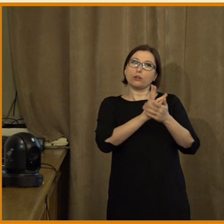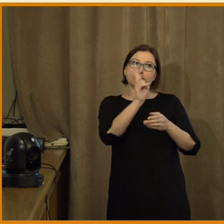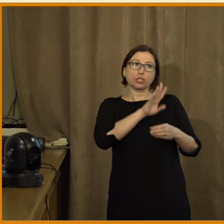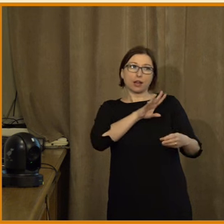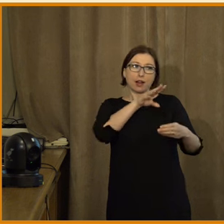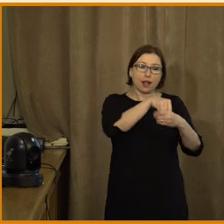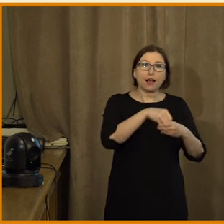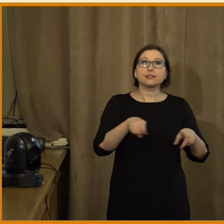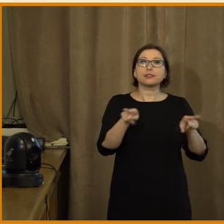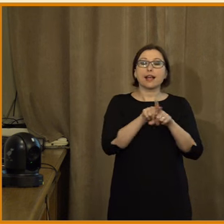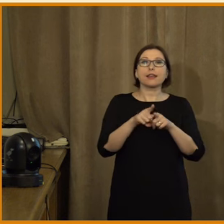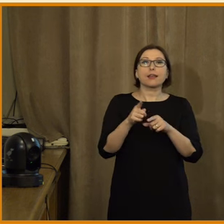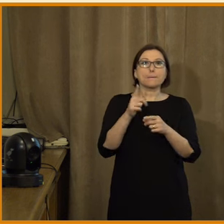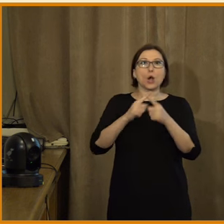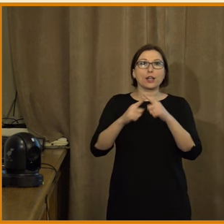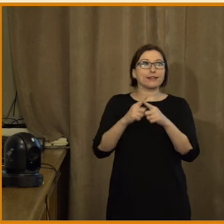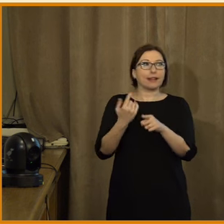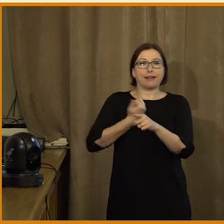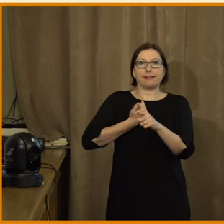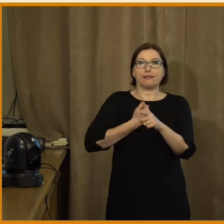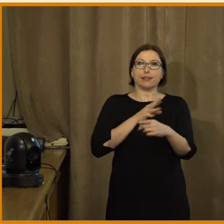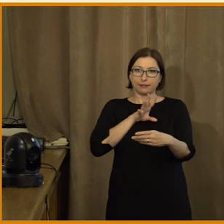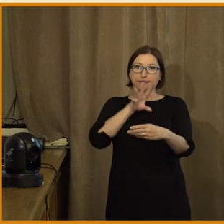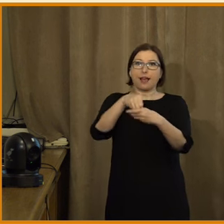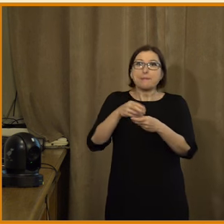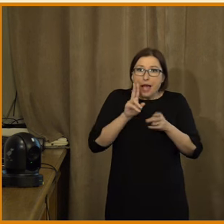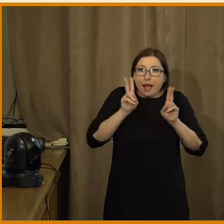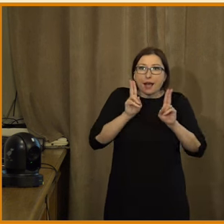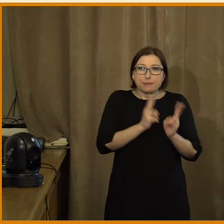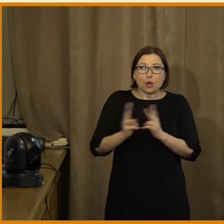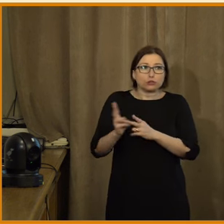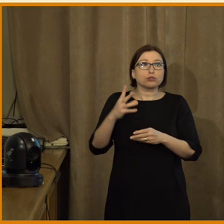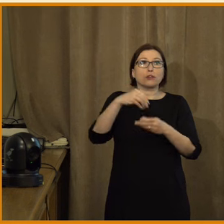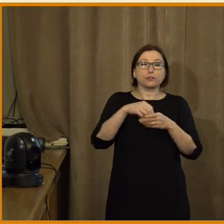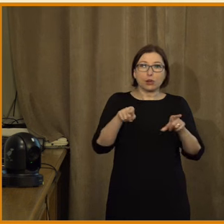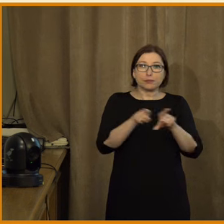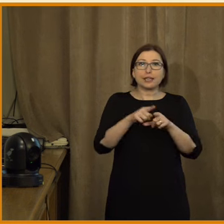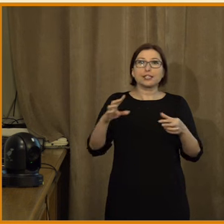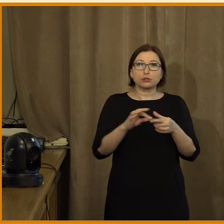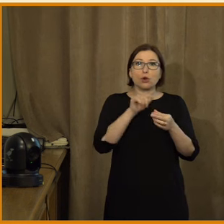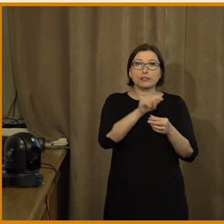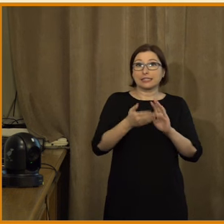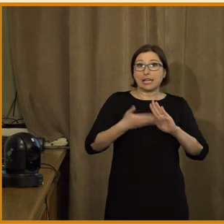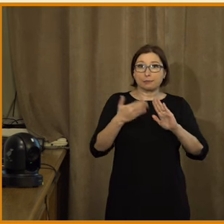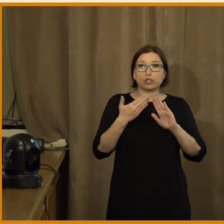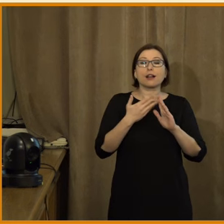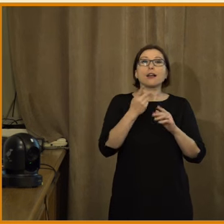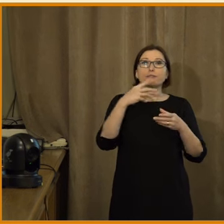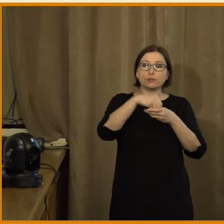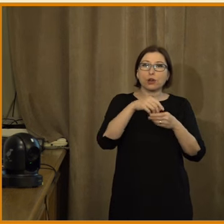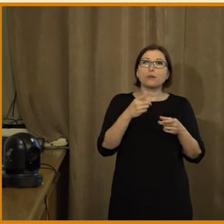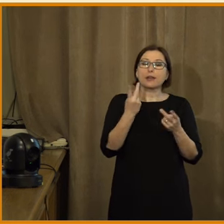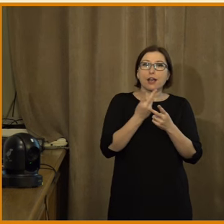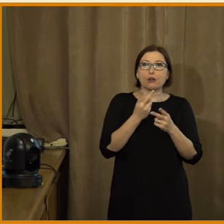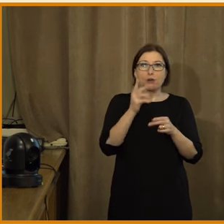jasné politické identity, čím souvisí právě i ten identitotvorný rozměr, vymezení se naopak vůči třeba tomu mainstreamovému